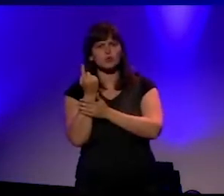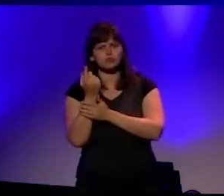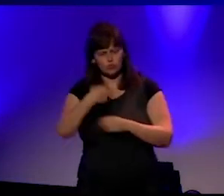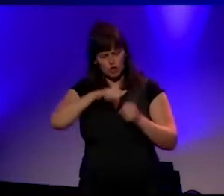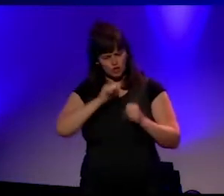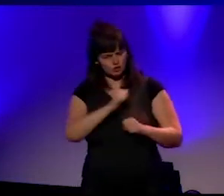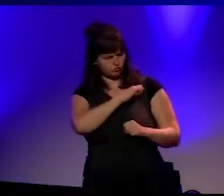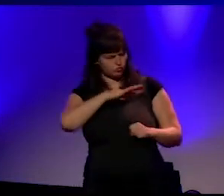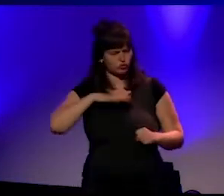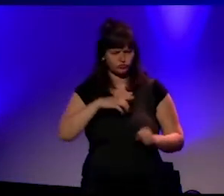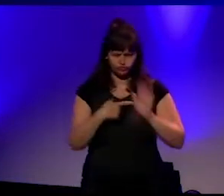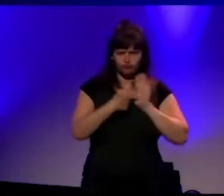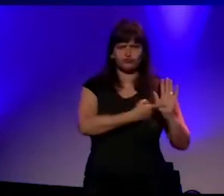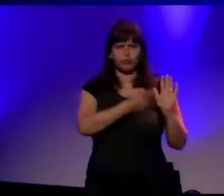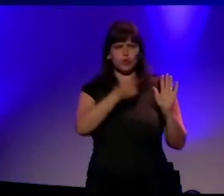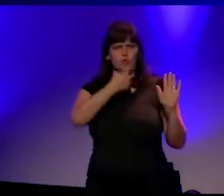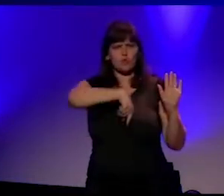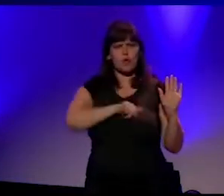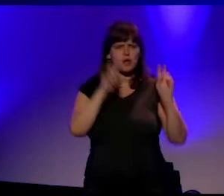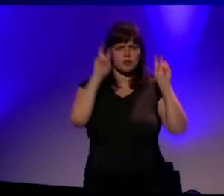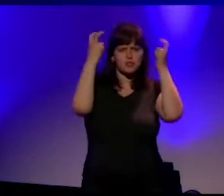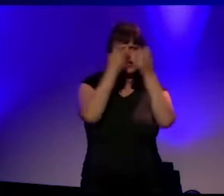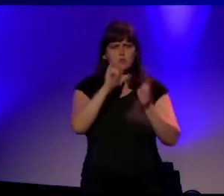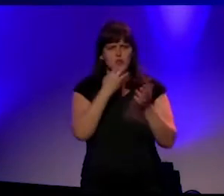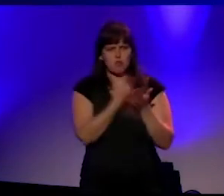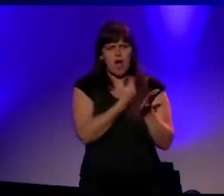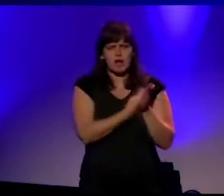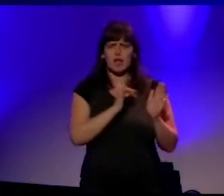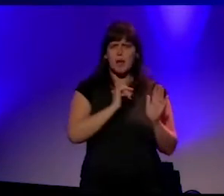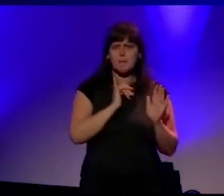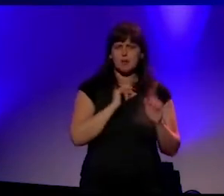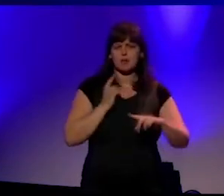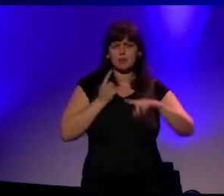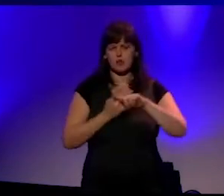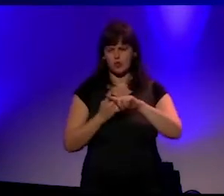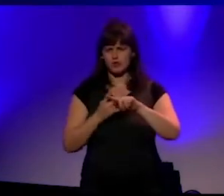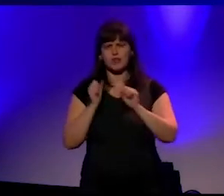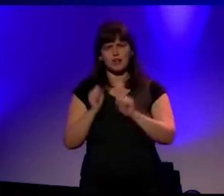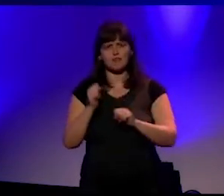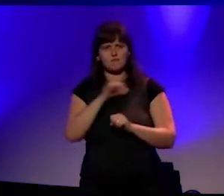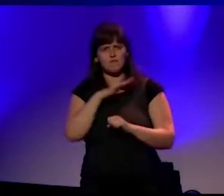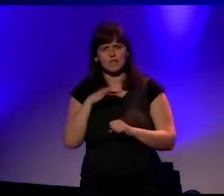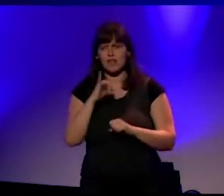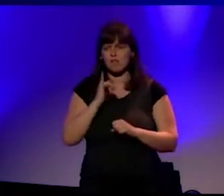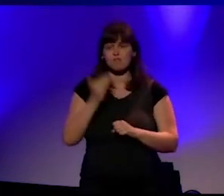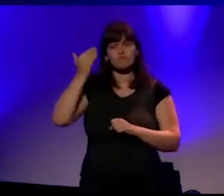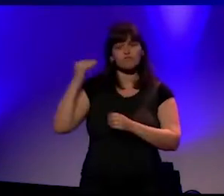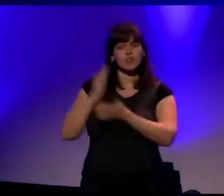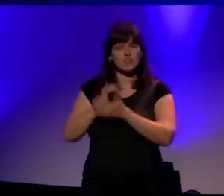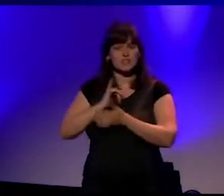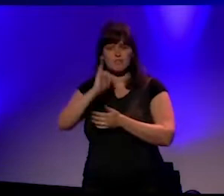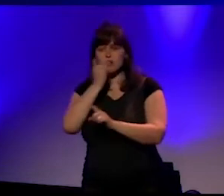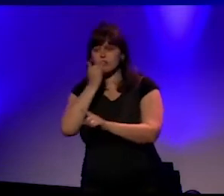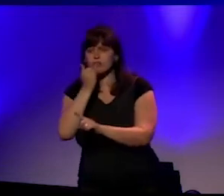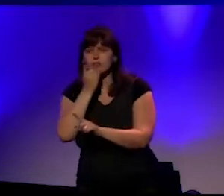staan als universiteit. En trots te worden op hoe wij leren uit fouten uit het verleden. En ik ga graag samen met u,